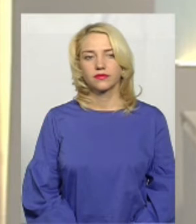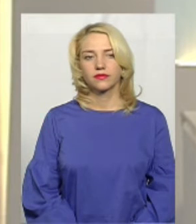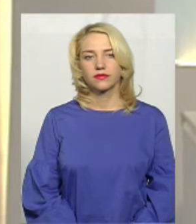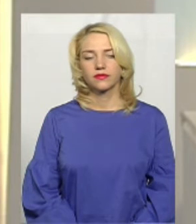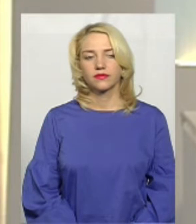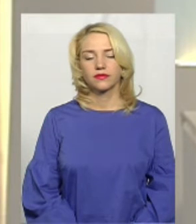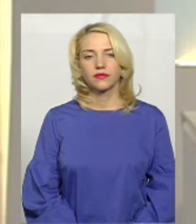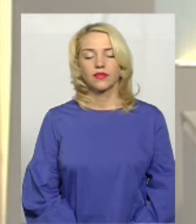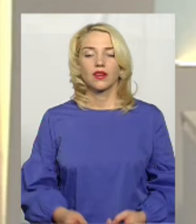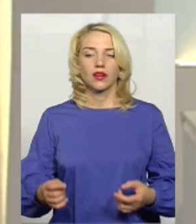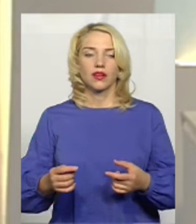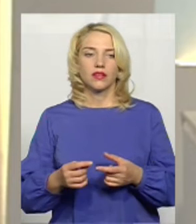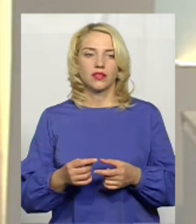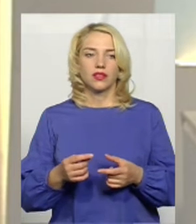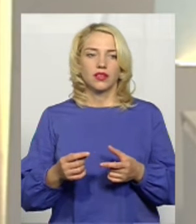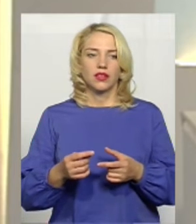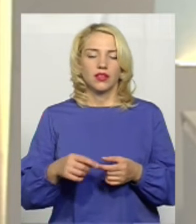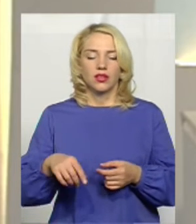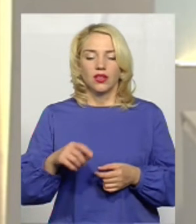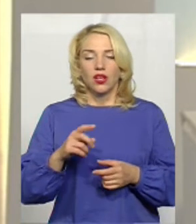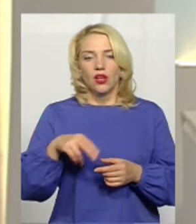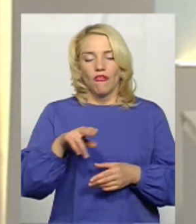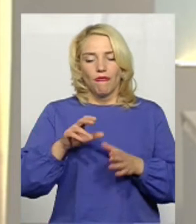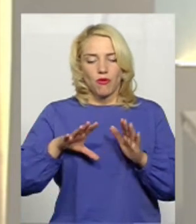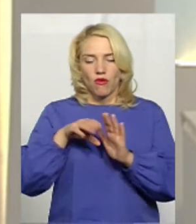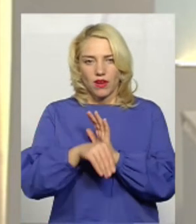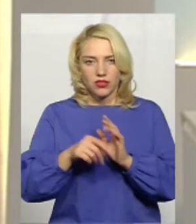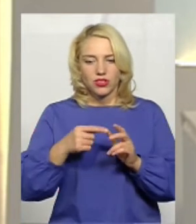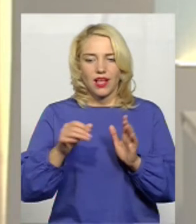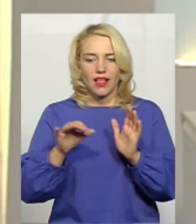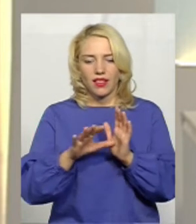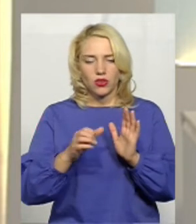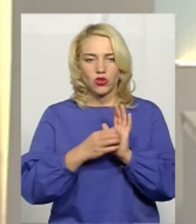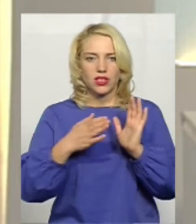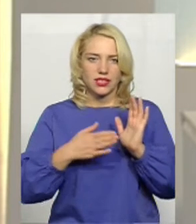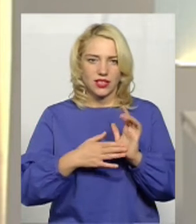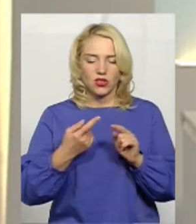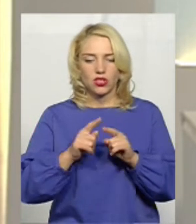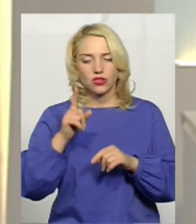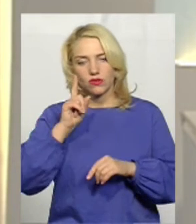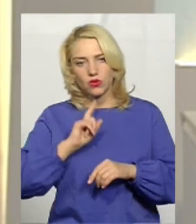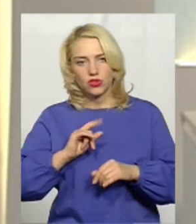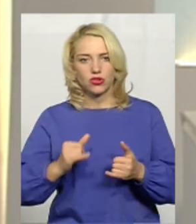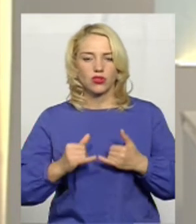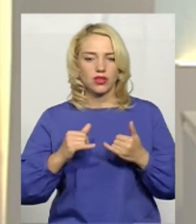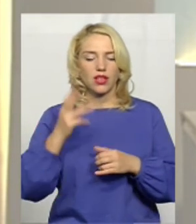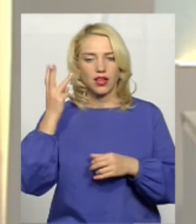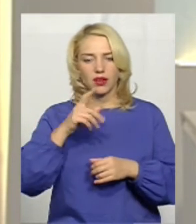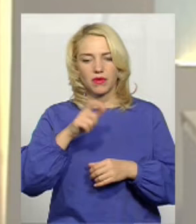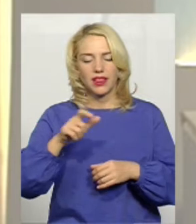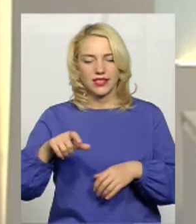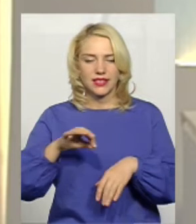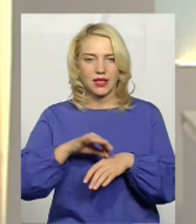Чи додало впровадження електронної реєстратури зручностей для хмельницьких